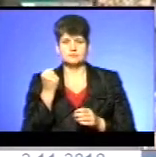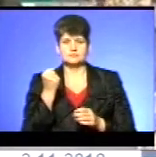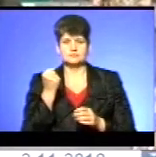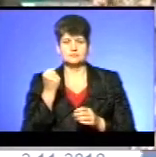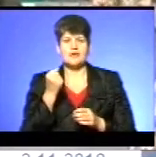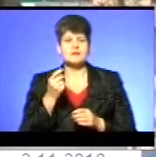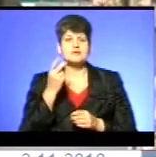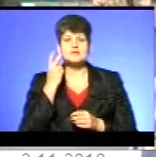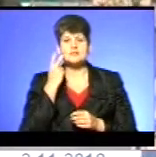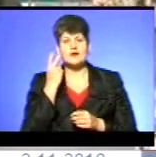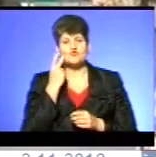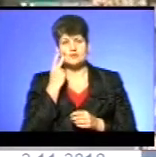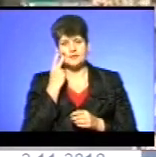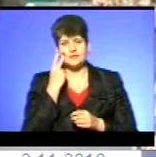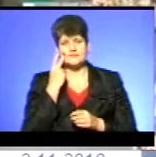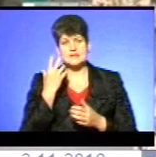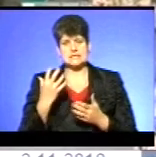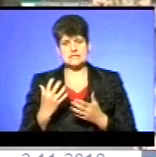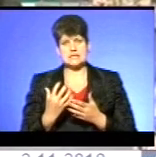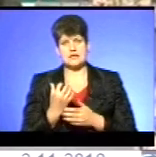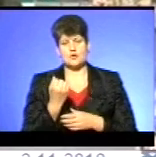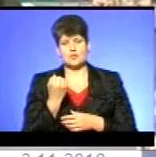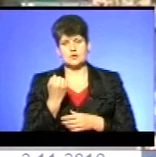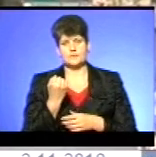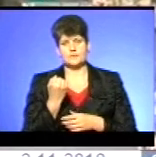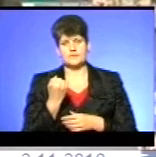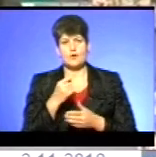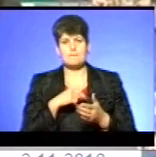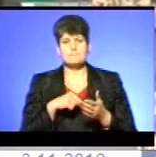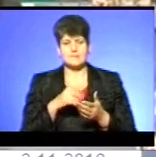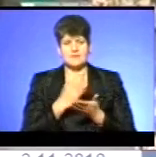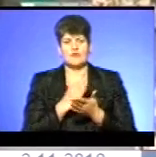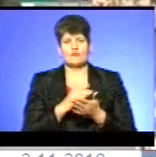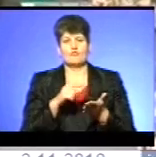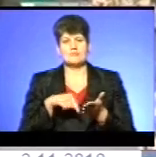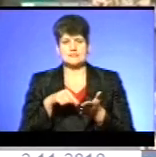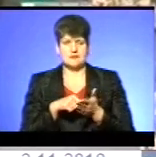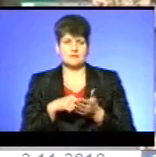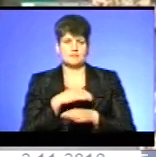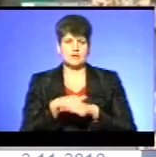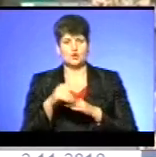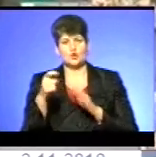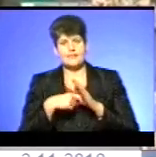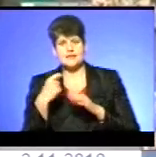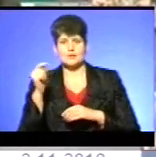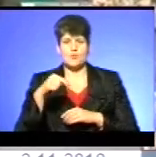Завжди знаходимося в містах на передової, це Донецькій та Луганській областей.